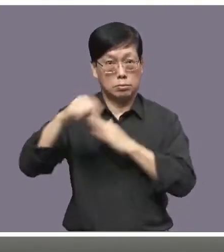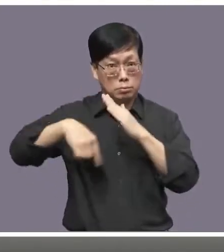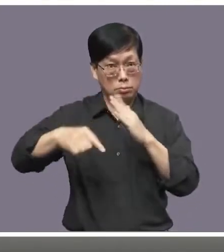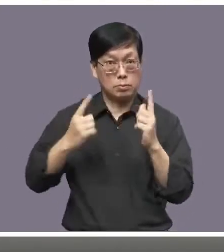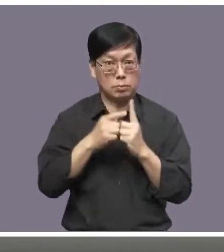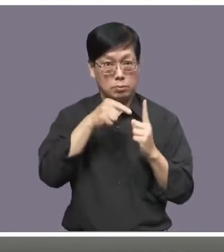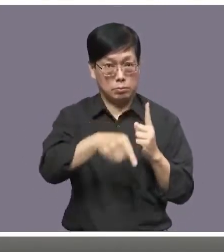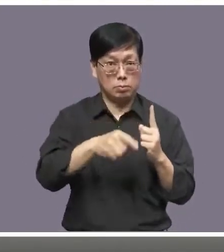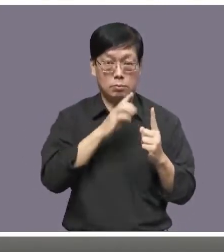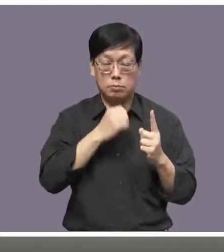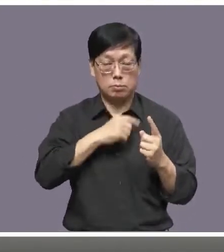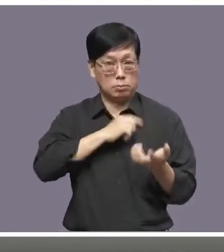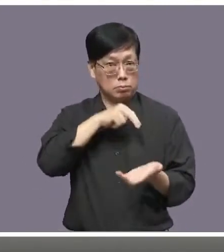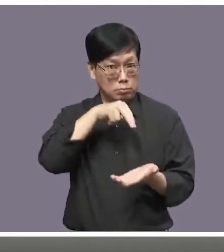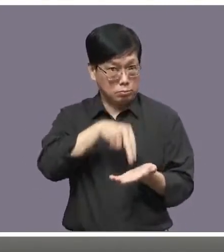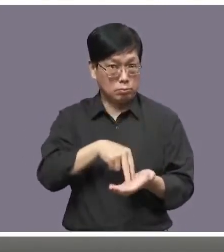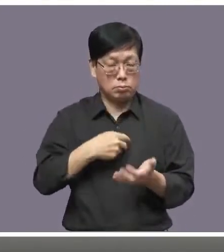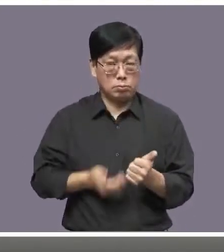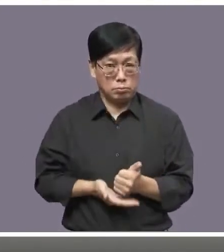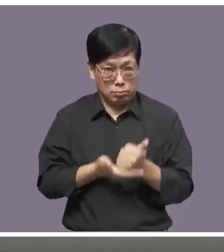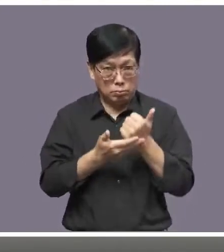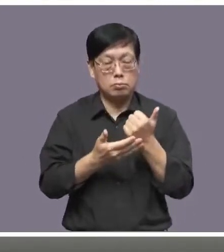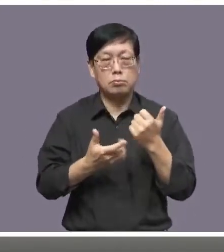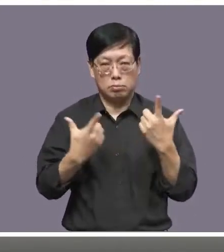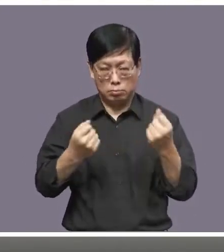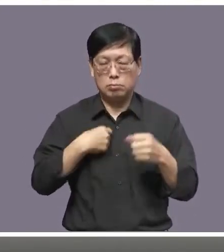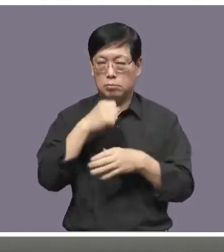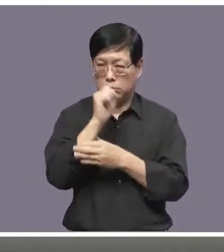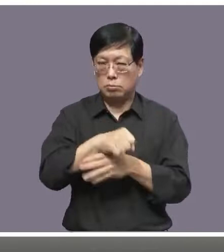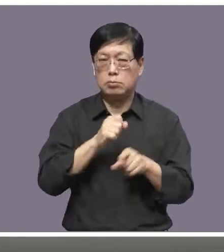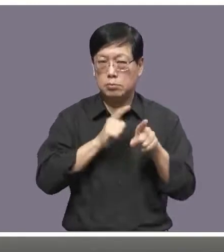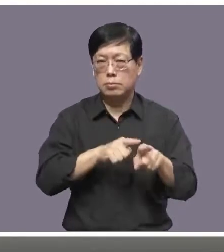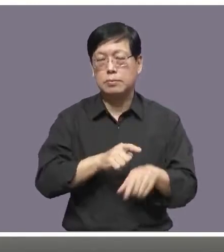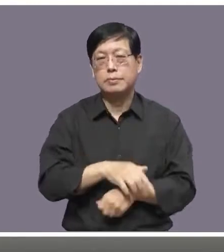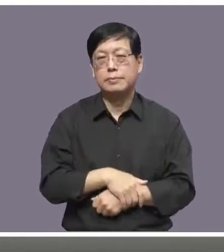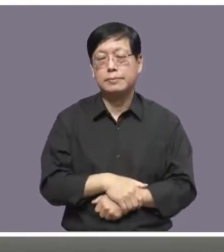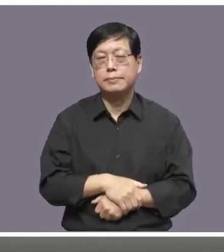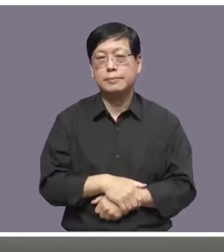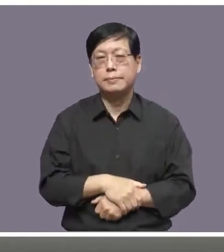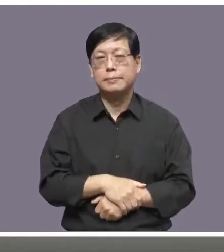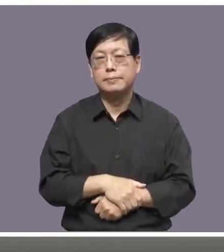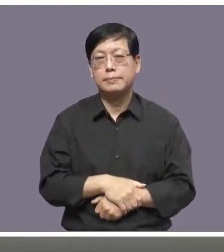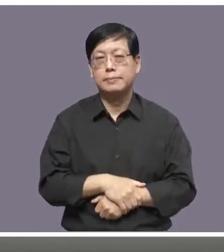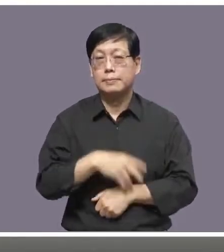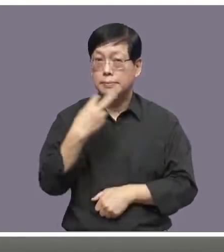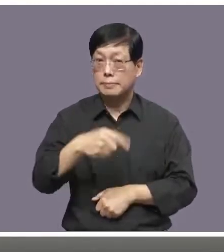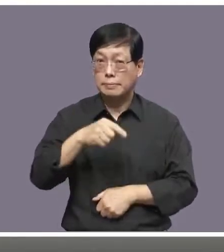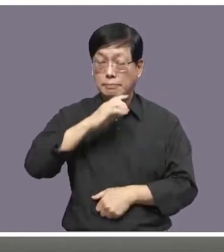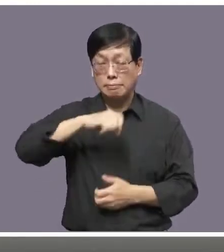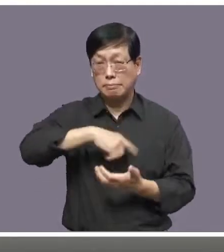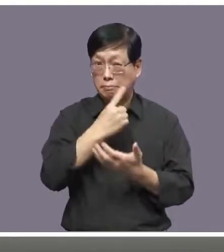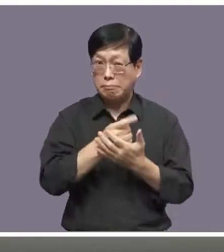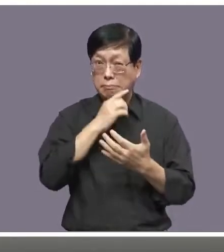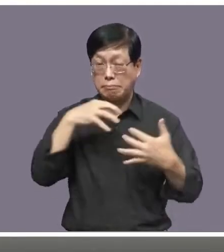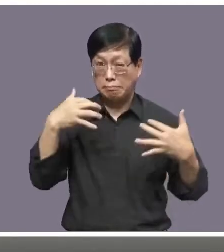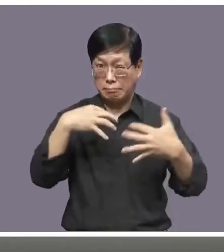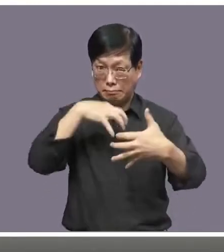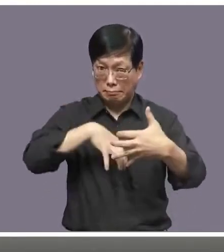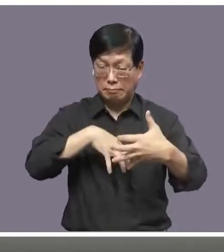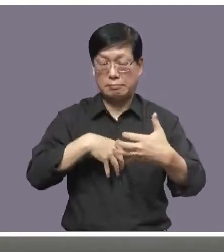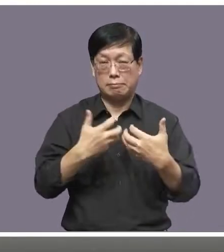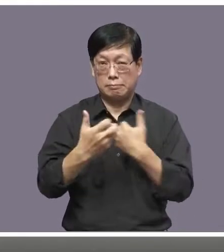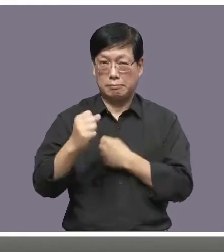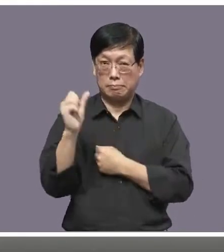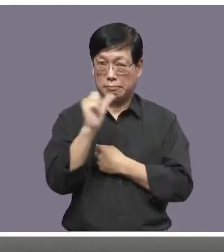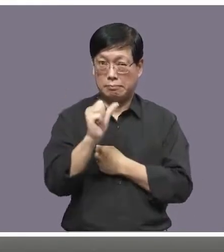人权委员会的独立性承诺予以尊重下一页那这个整个议题的话呢可分为五个